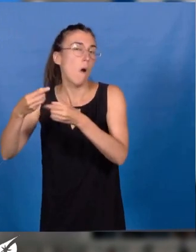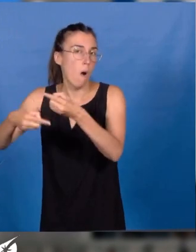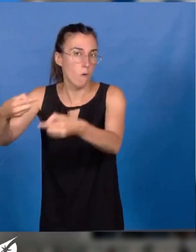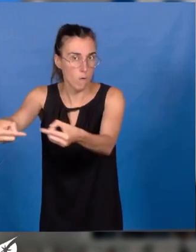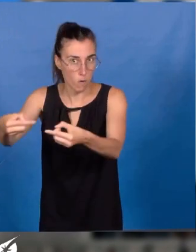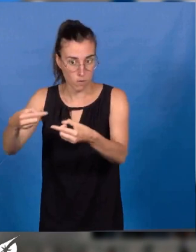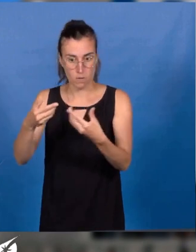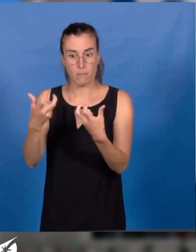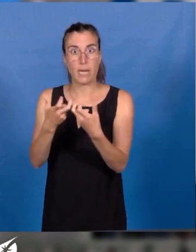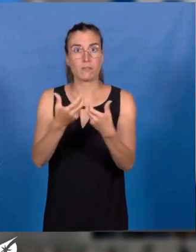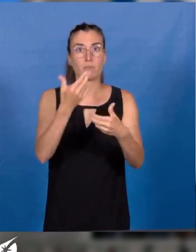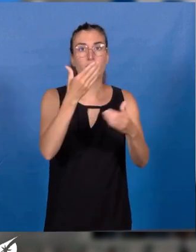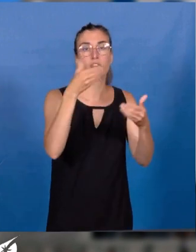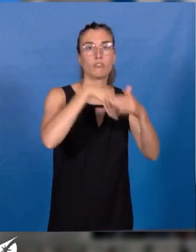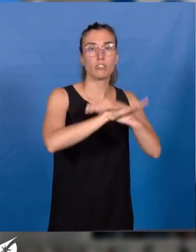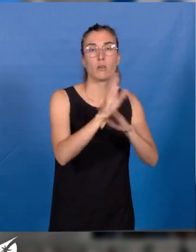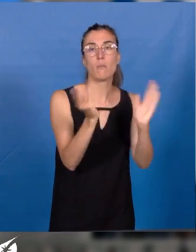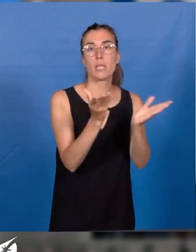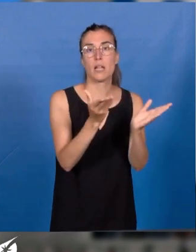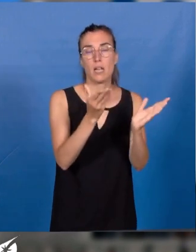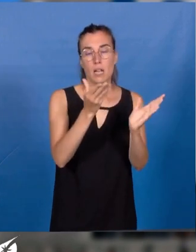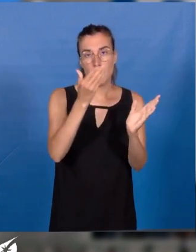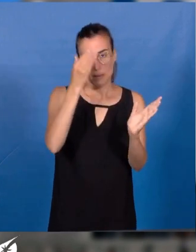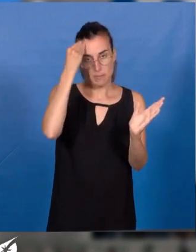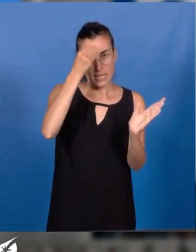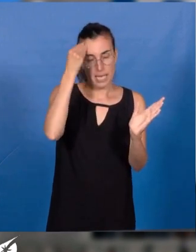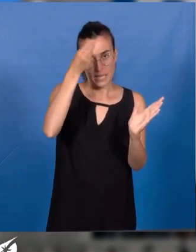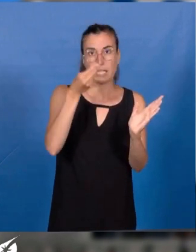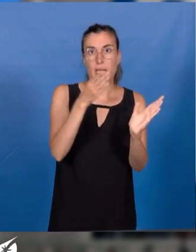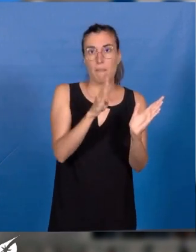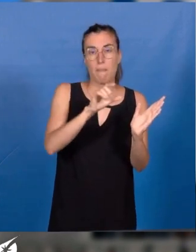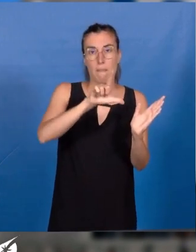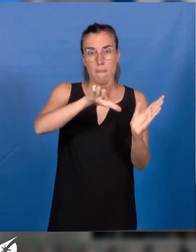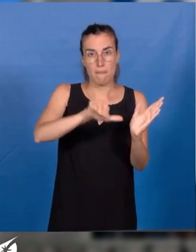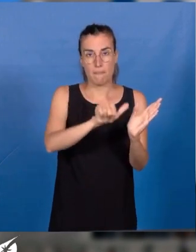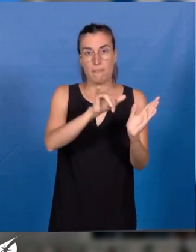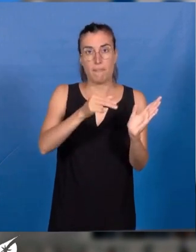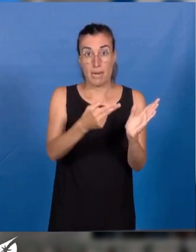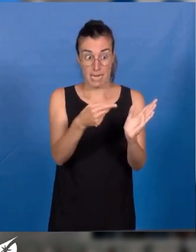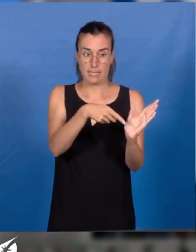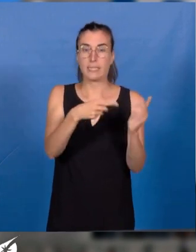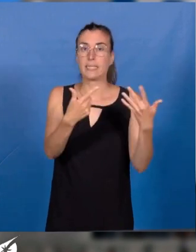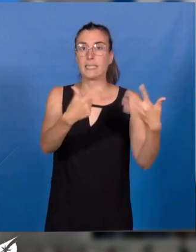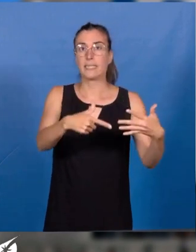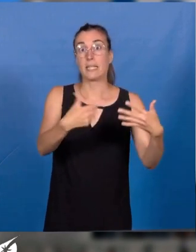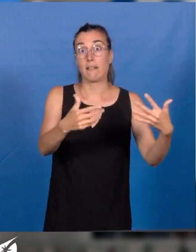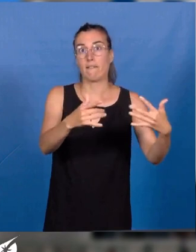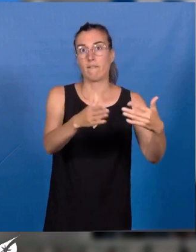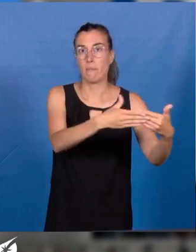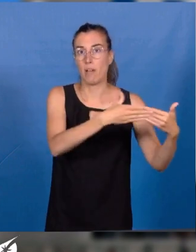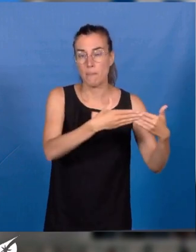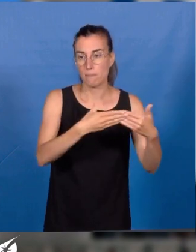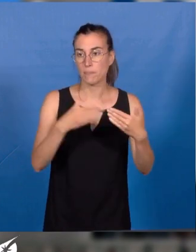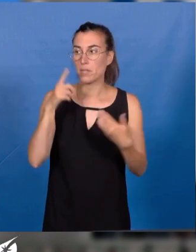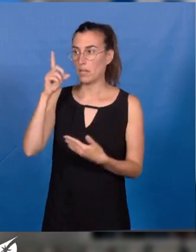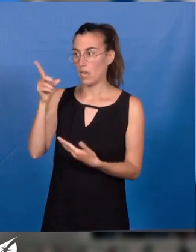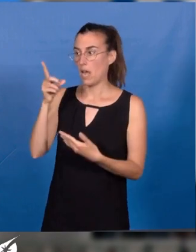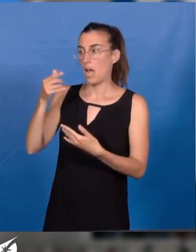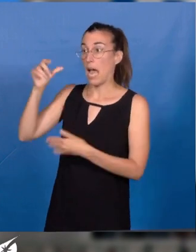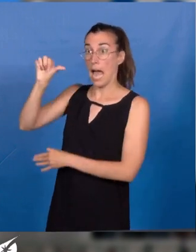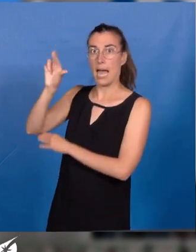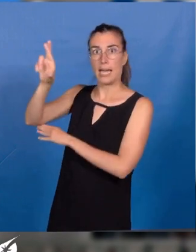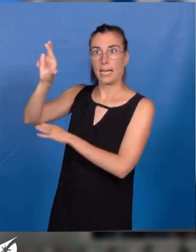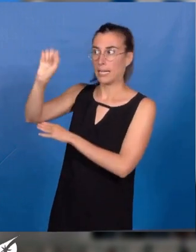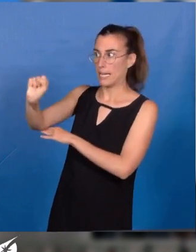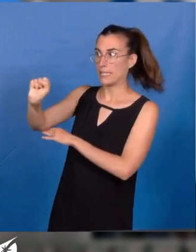à l'hôpital psychiatrique de Blain. L'agence régionale de santé nous annonce aujourd'hui même un plan d'urgence, et c'est